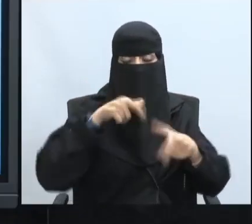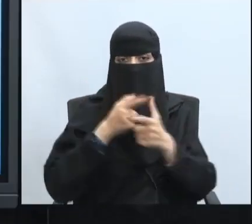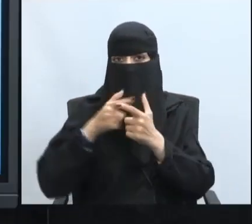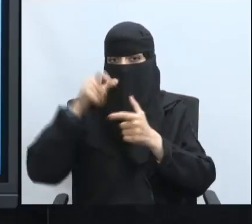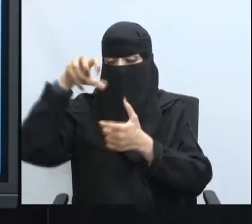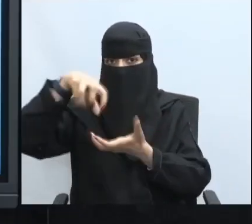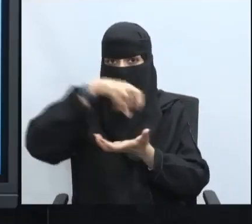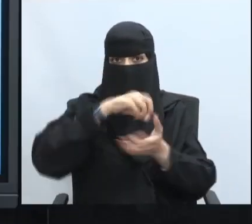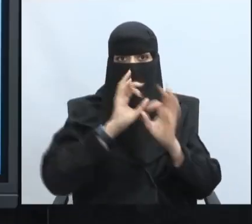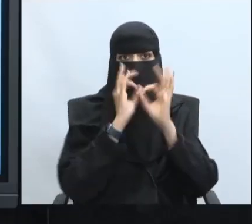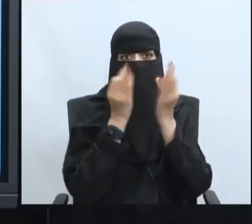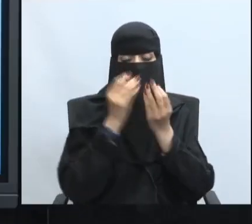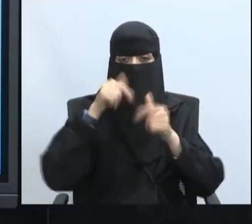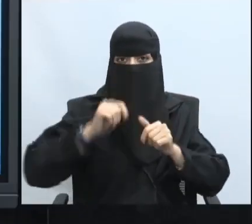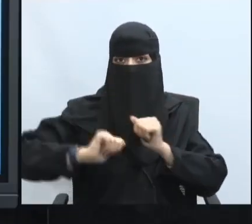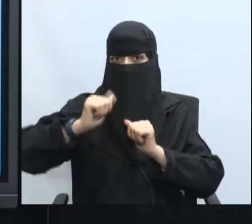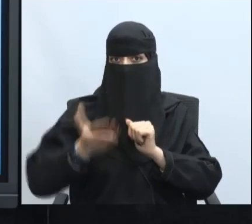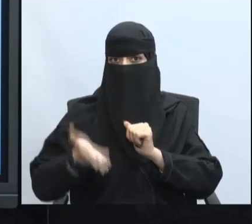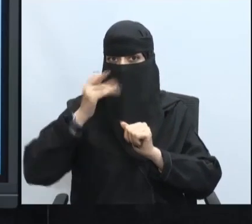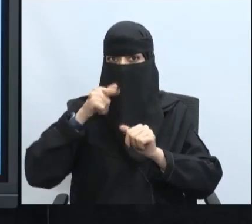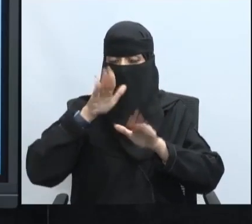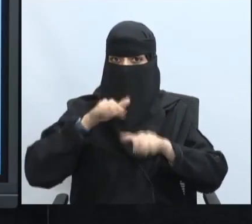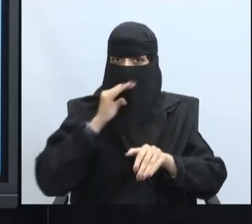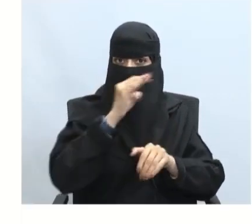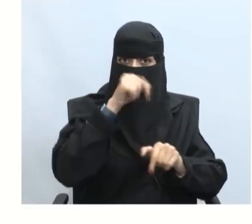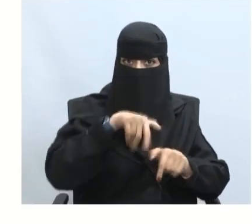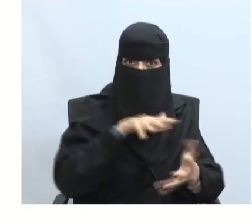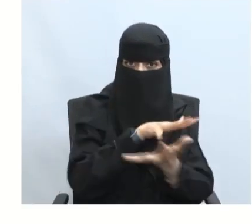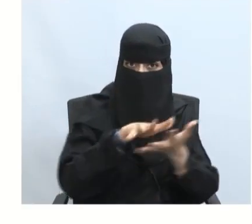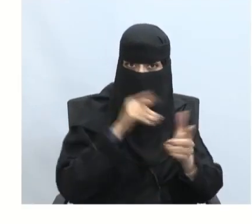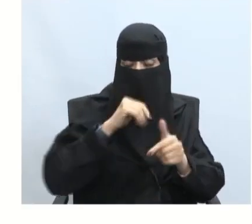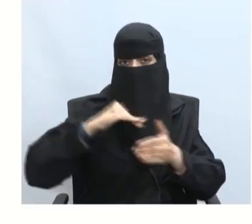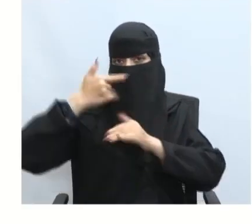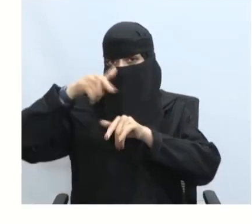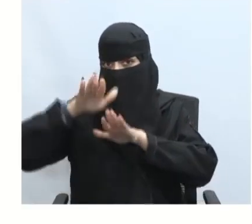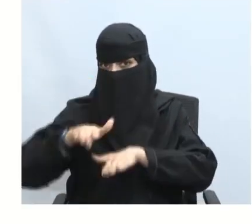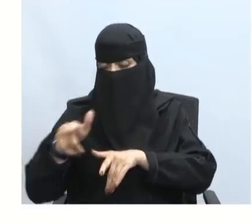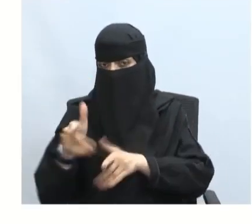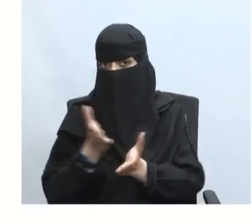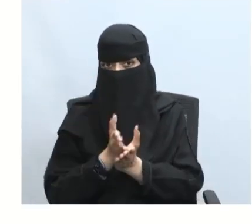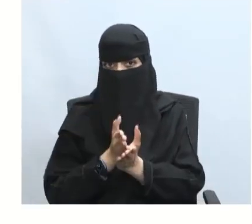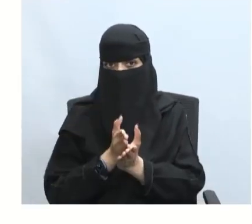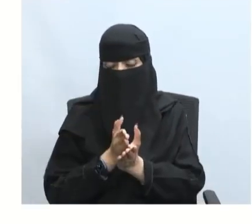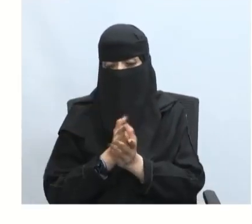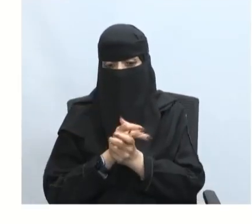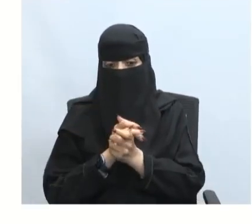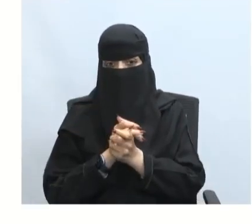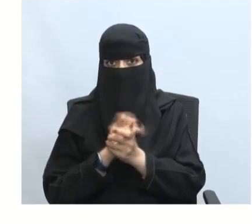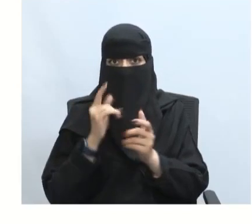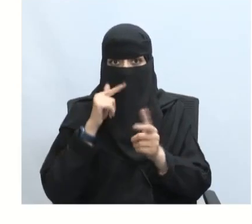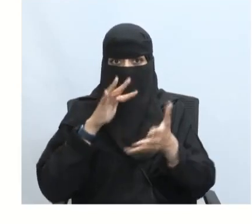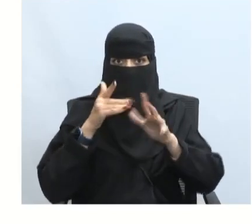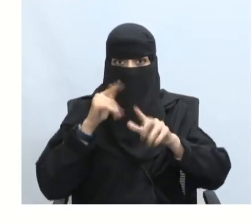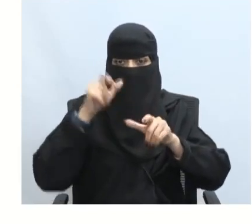أوساط المجتمع تقوم هذه بحل الأزمة عن طريق تشكيل